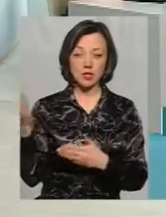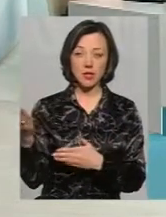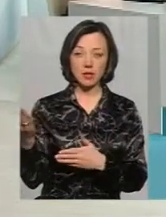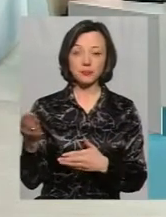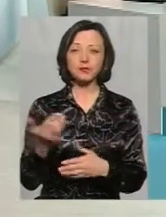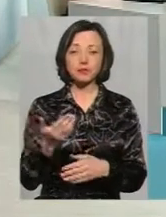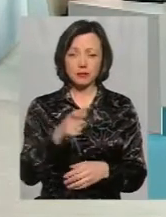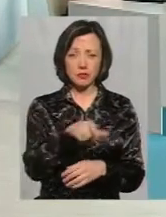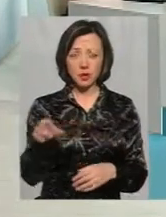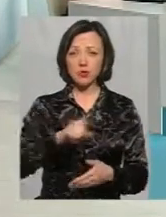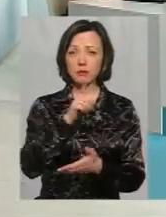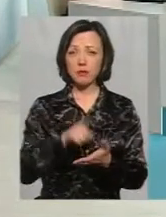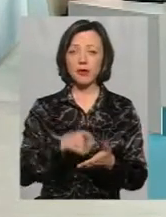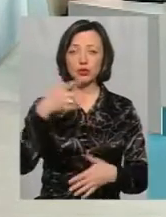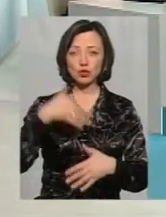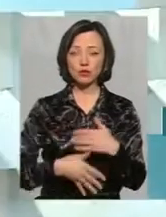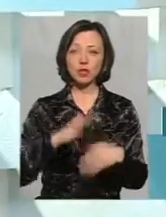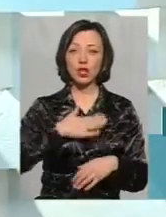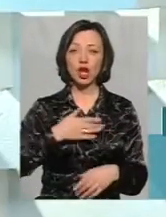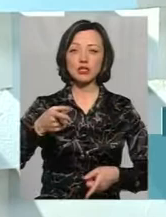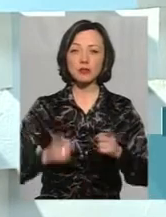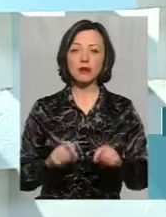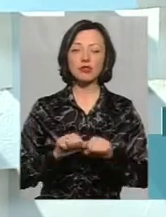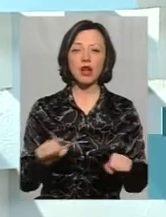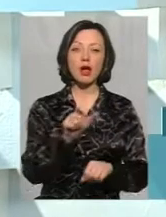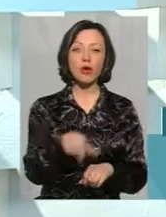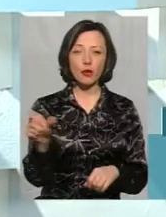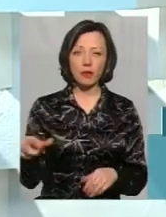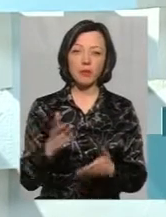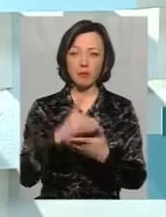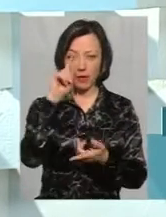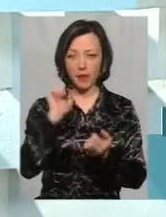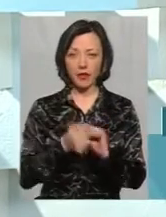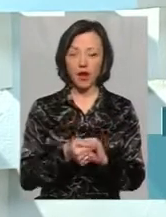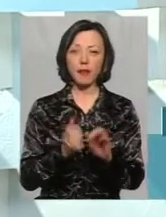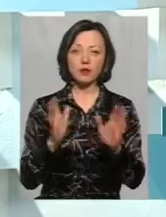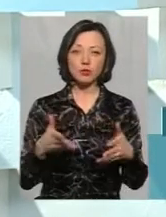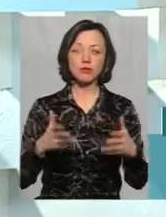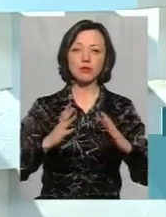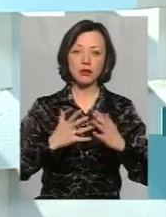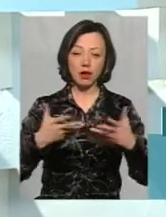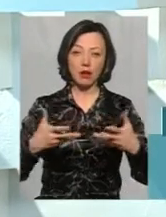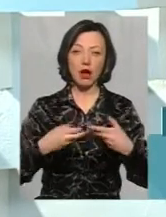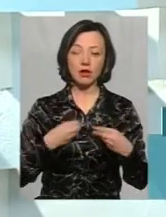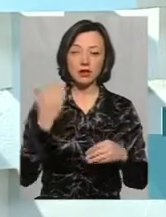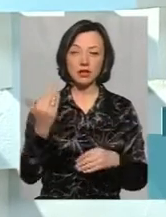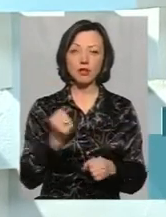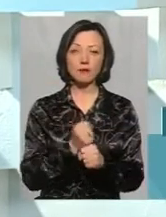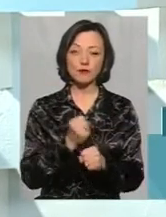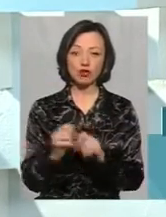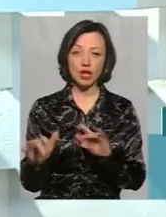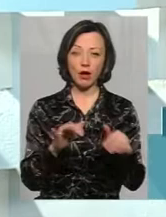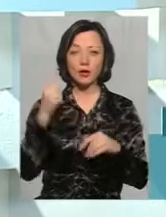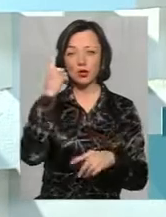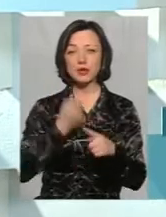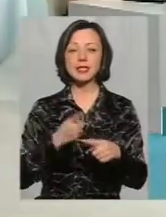наших справжніх героїв, бо якщо ми будемо знати наших героїв, матимемо їх, пам'ятатимемо, будемо надихатися їхніми вчинками, то я думаю,